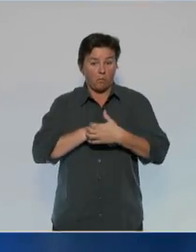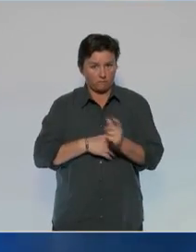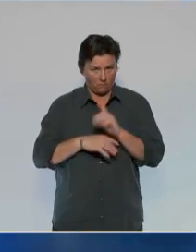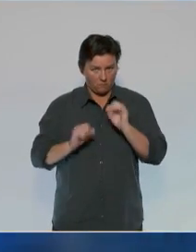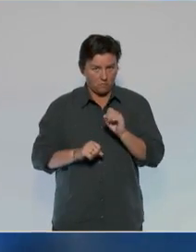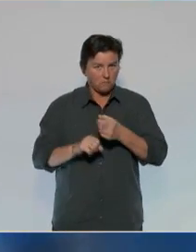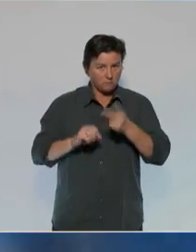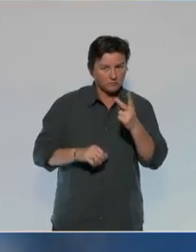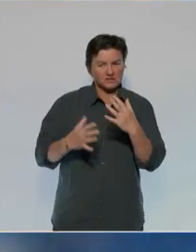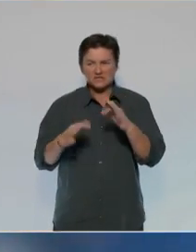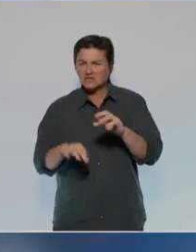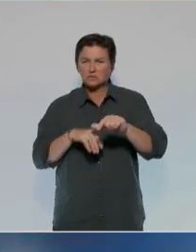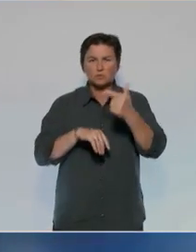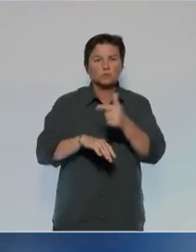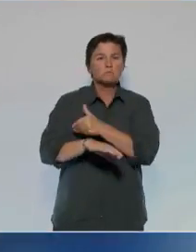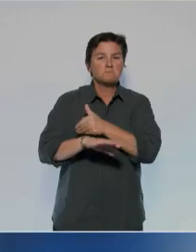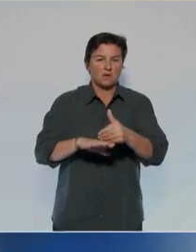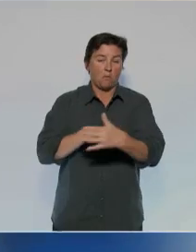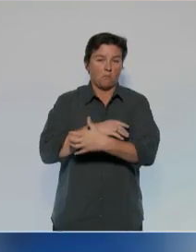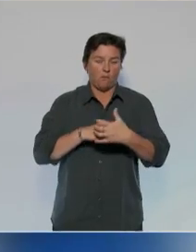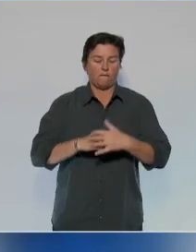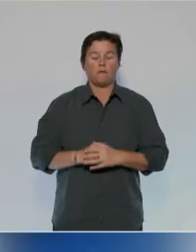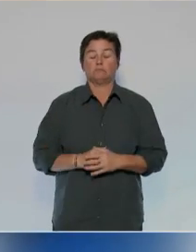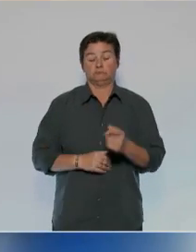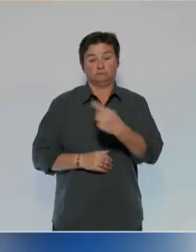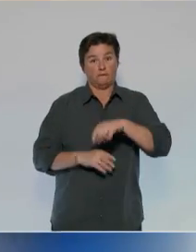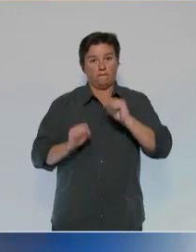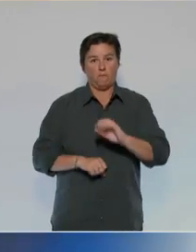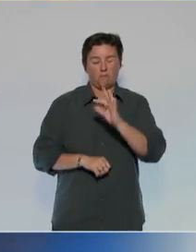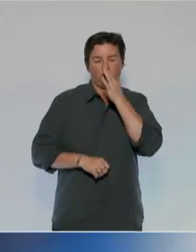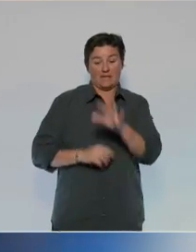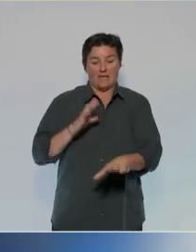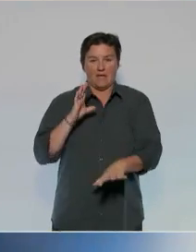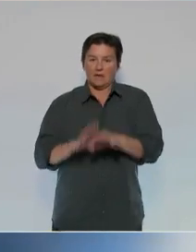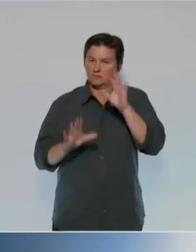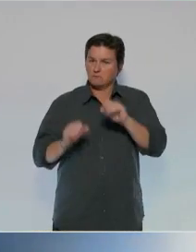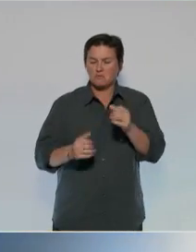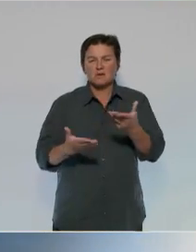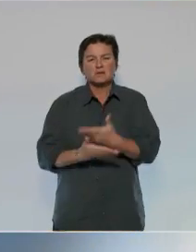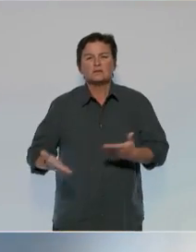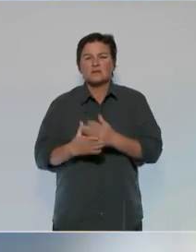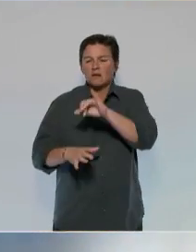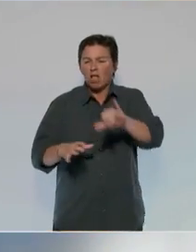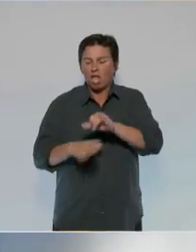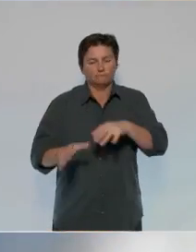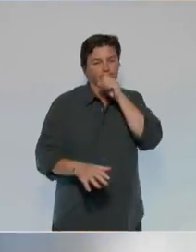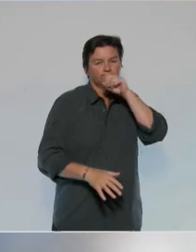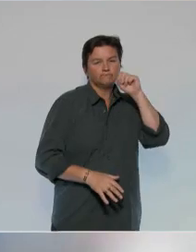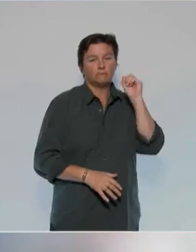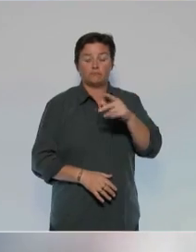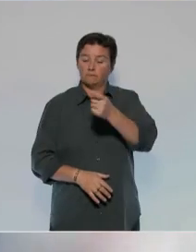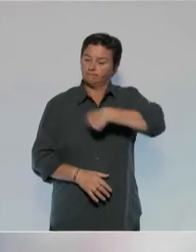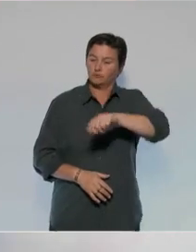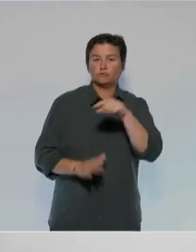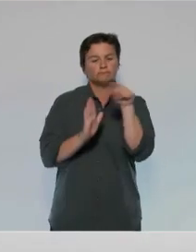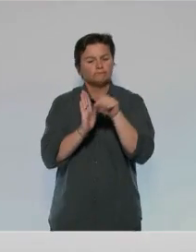'on comptabilisera, mais 10 ou 12 millions. Alors saisissons-nous de l'élection pour dénoncer l'exploitation, pour mettre en avant